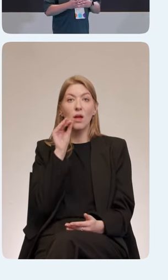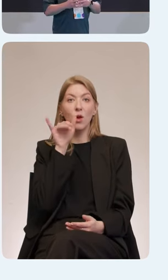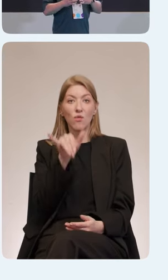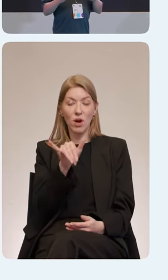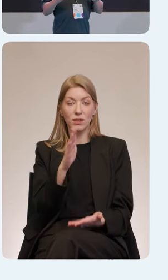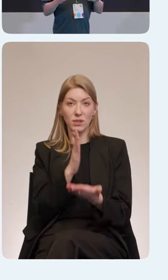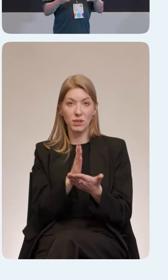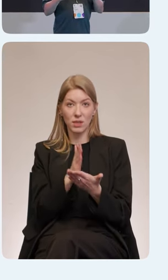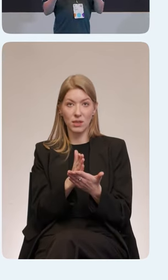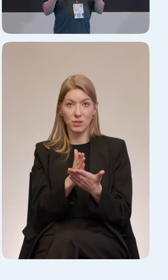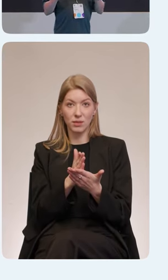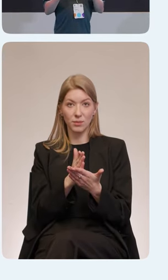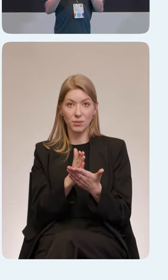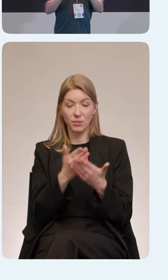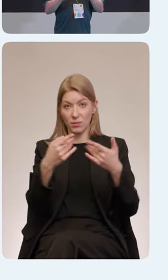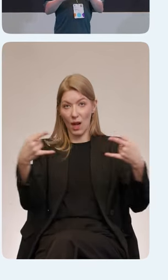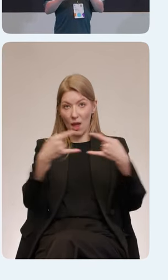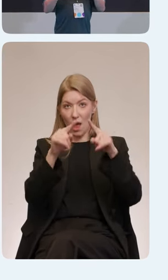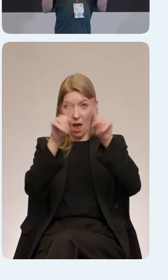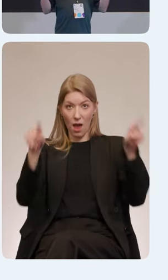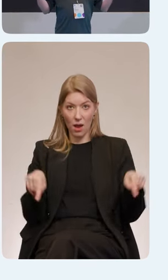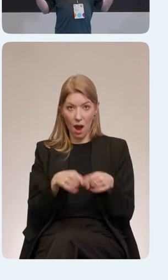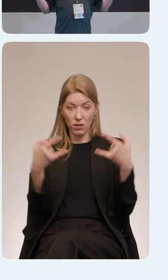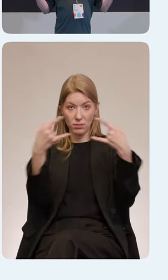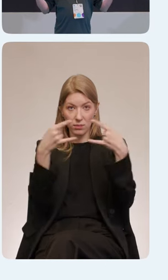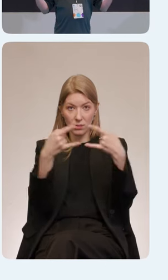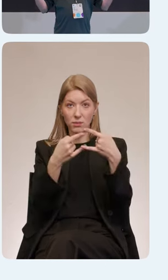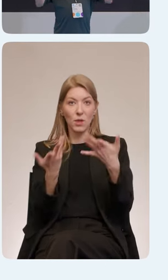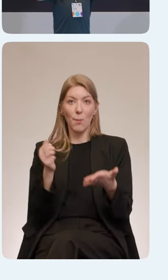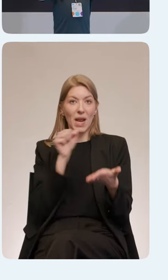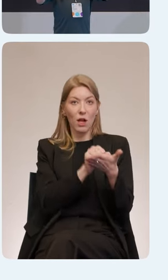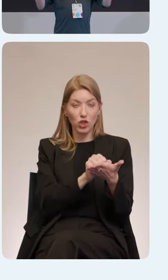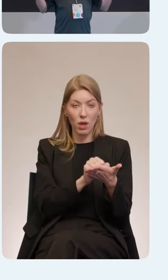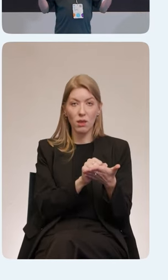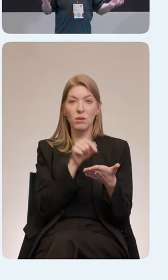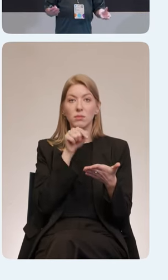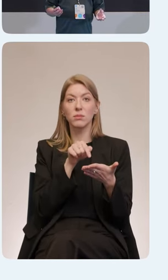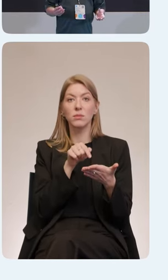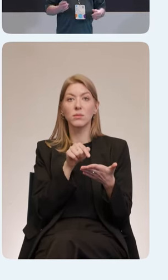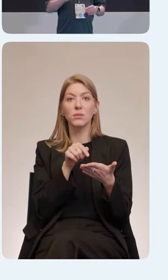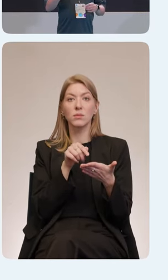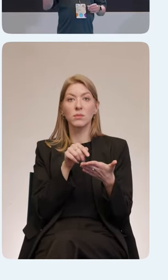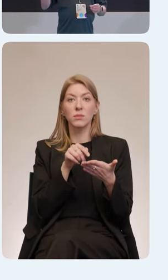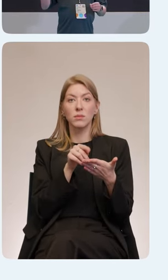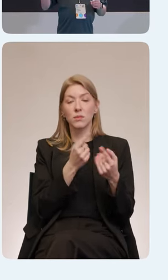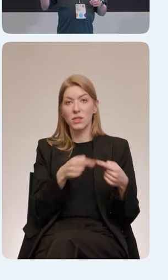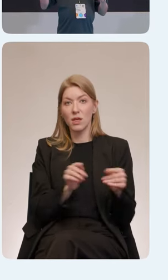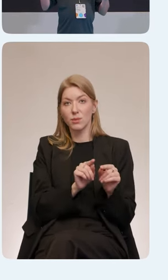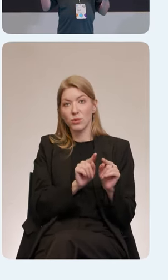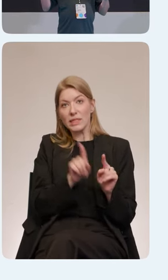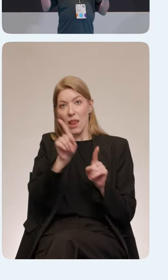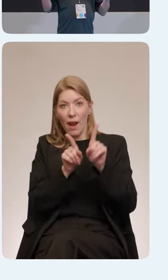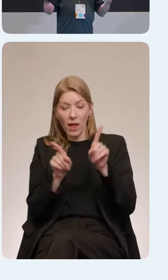есть фигма, экран, приложение, когда у вас 10 экранов вокруг раскиданы стрелочками, это все отмечать,